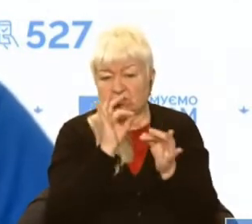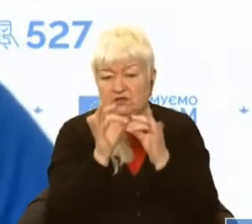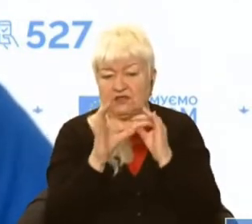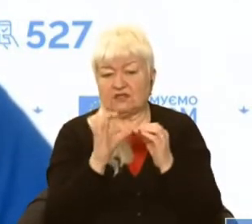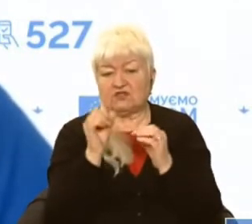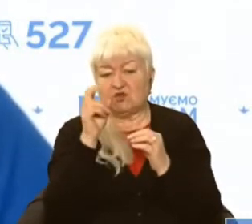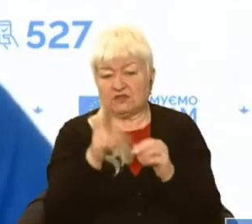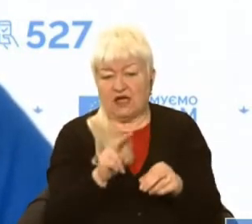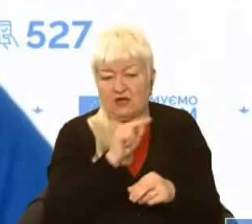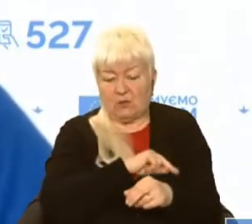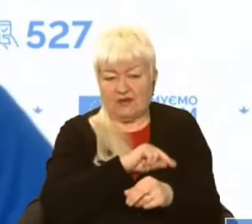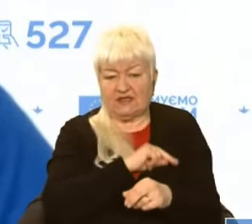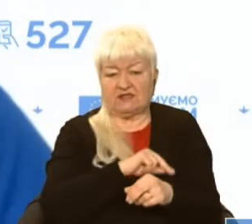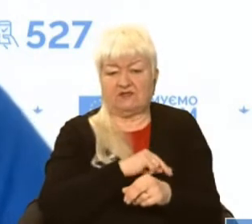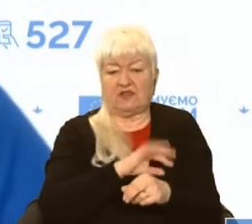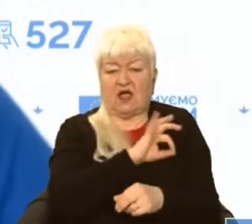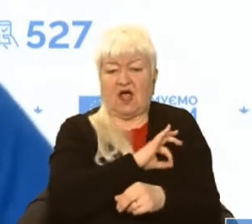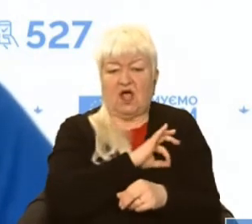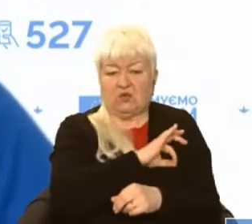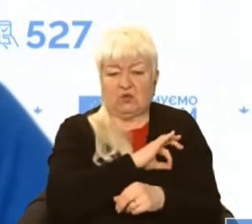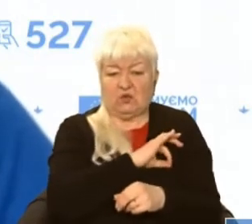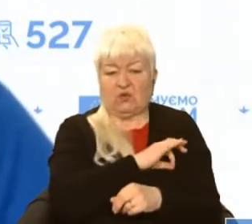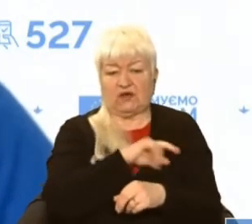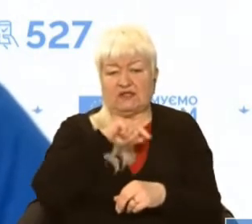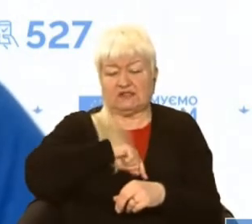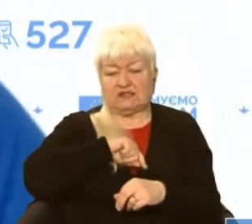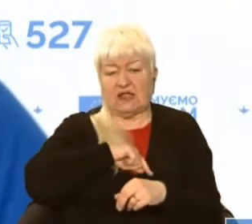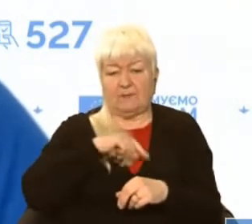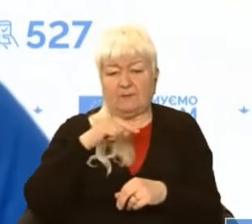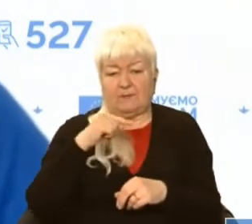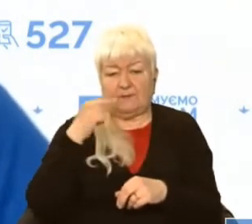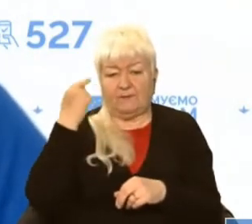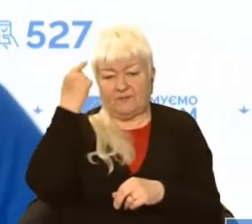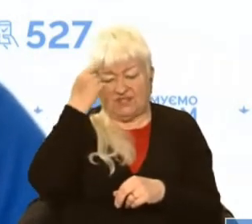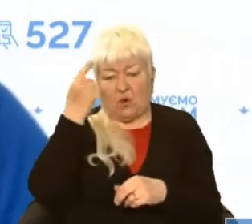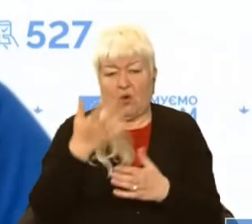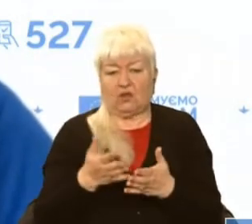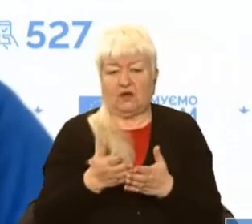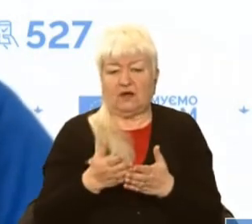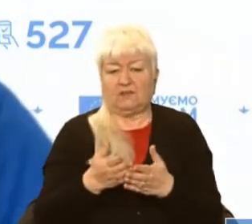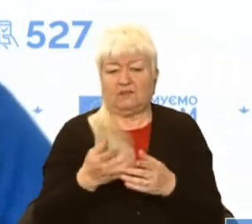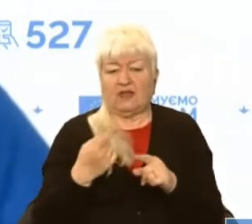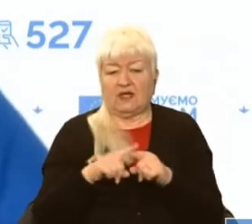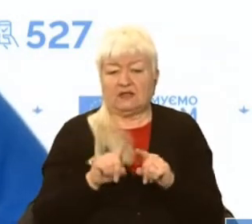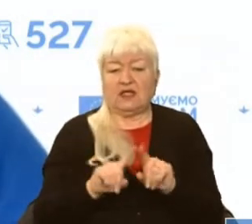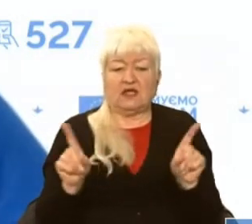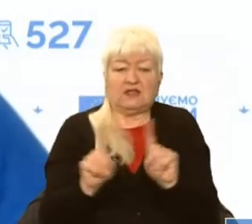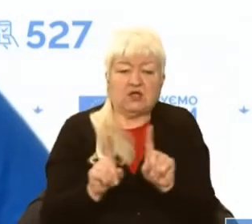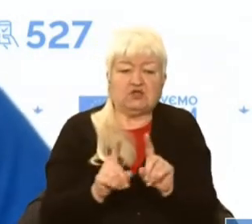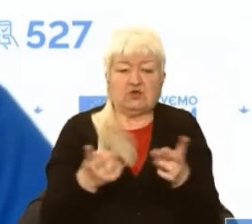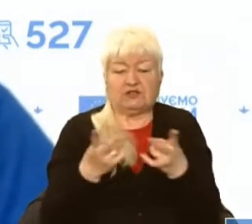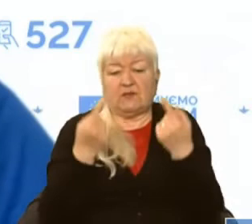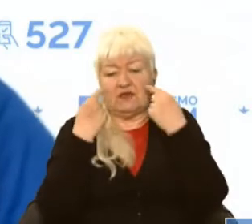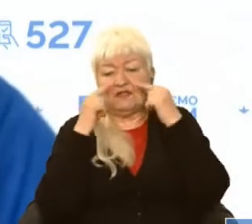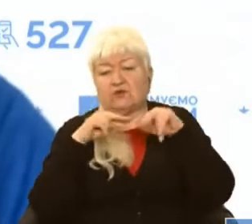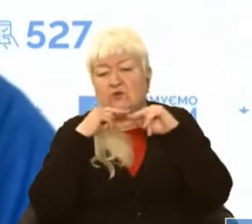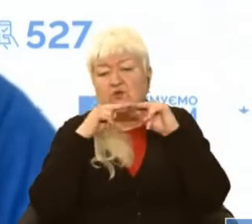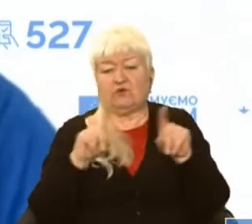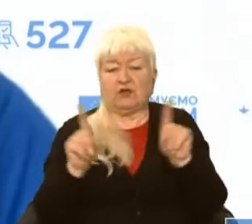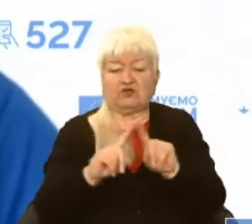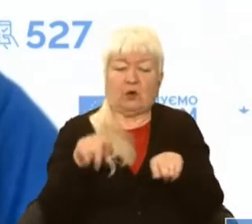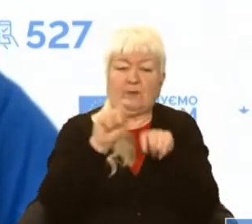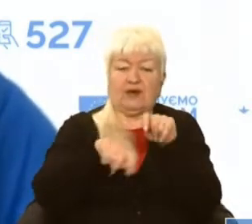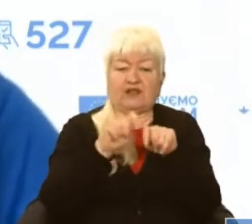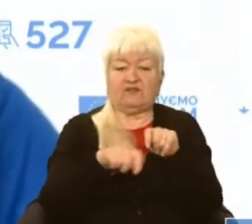соціального працівника, юриста, психолога. Про ті умови, які вам пропонуються, на що звернути увагу, що перевірити,